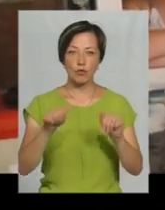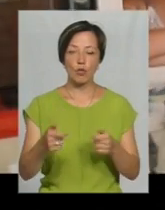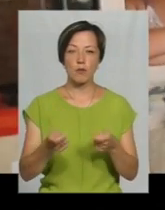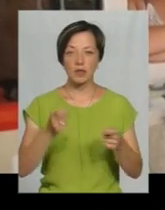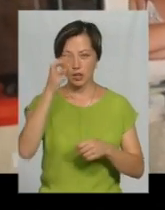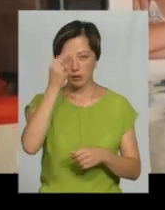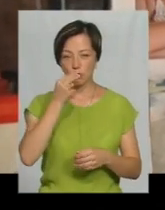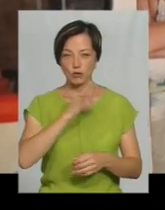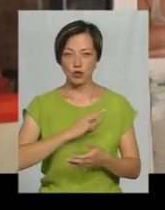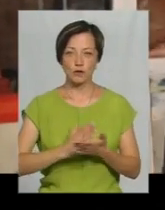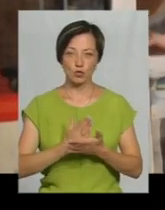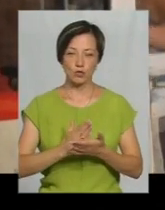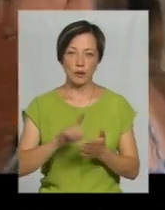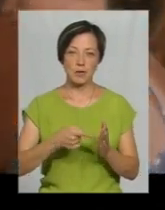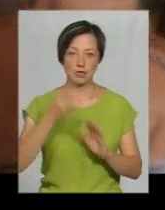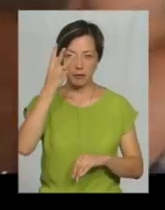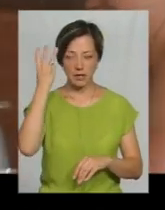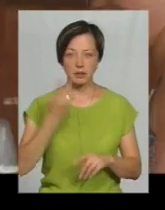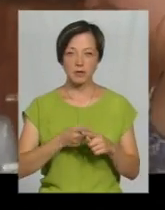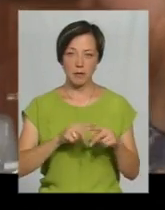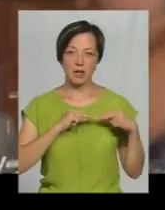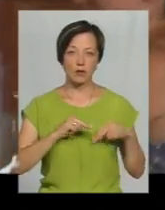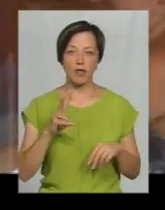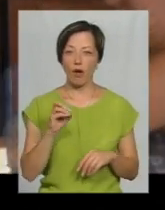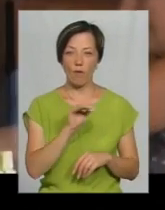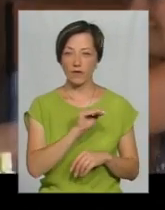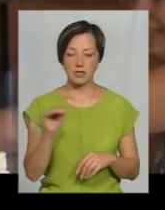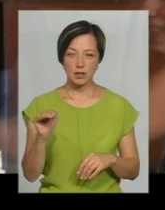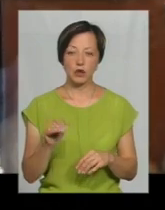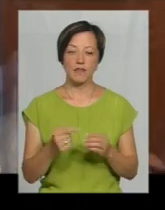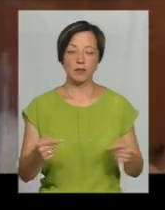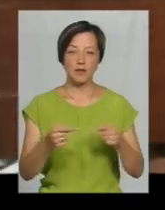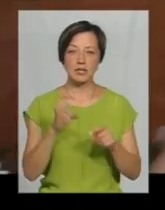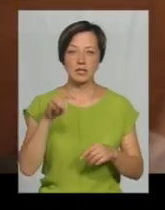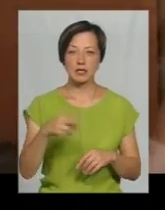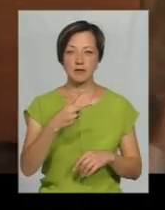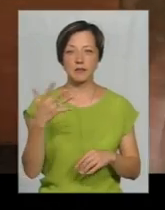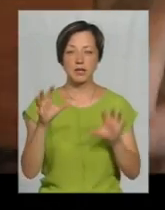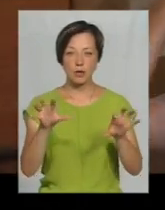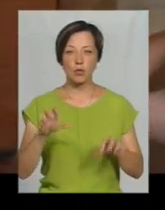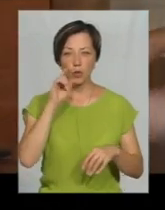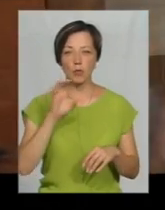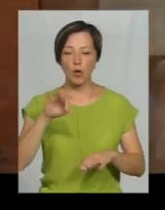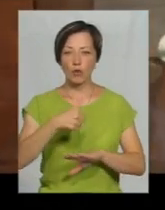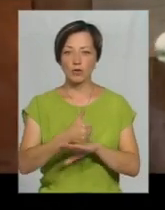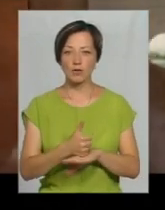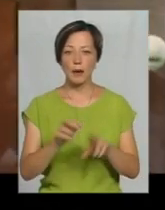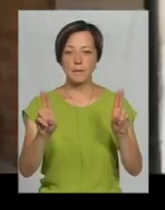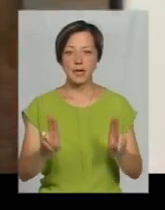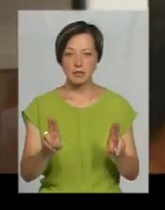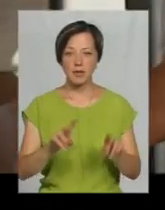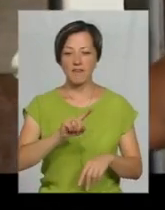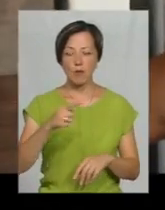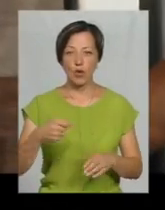управління Держпродспоживслужби міста Хмельницького. Тобто працює неофіційно. Підповідно до статті 25 закону України про основні принципи та